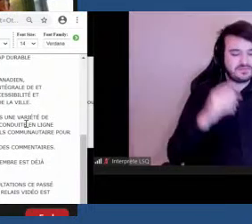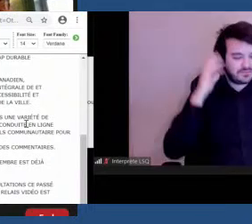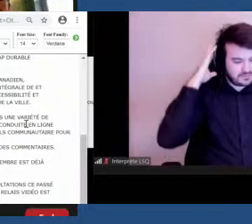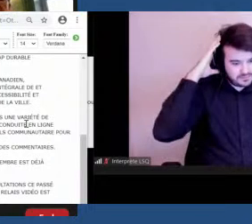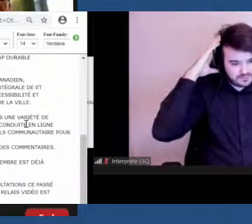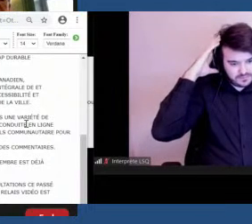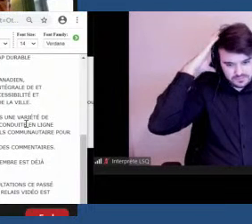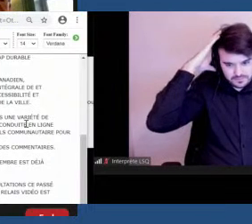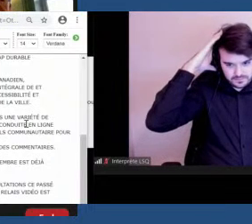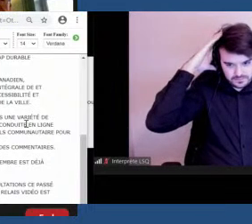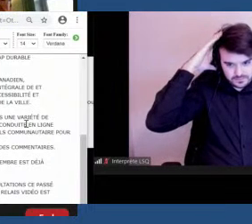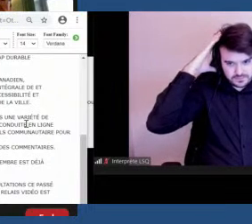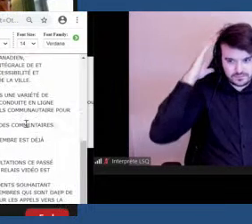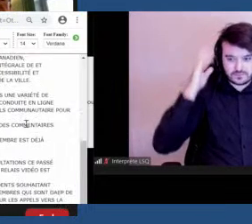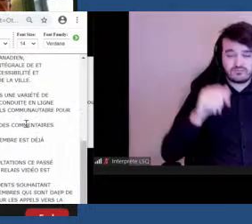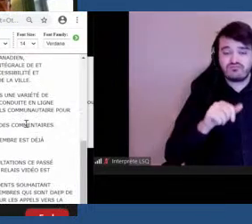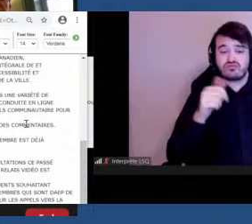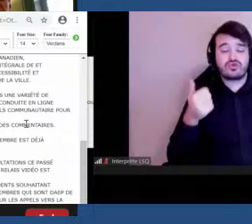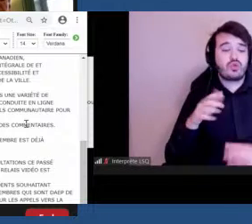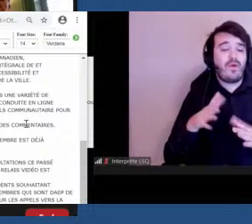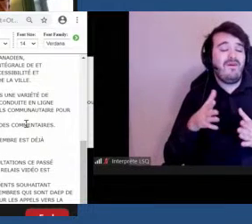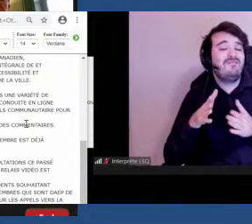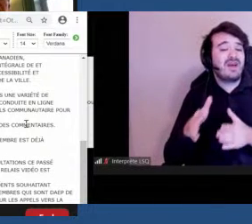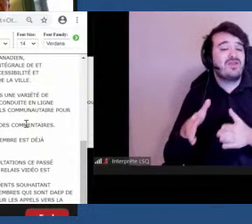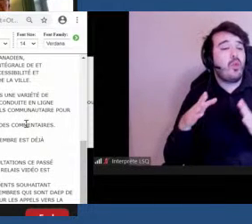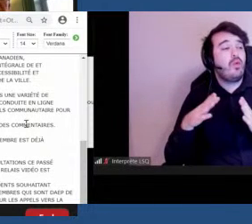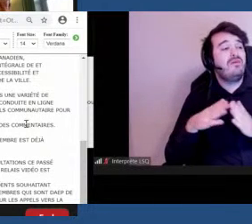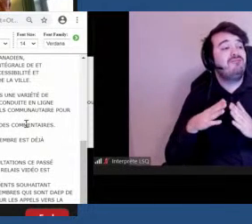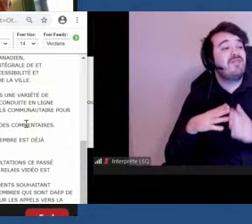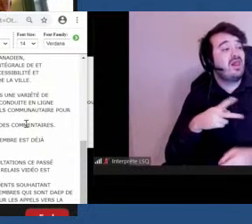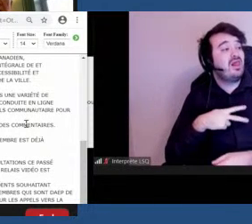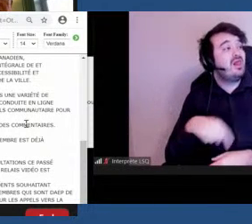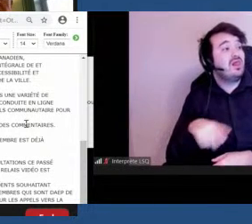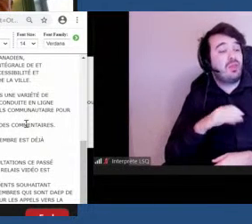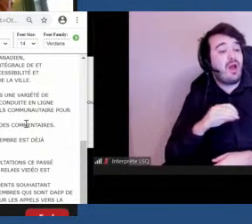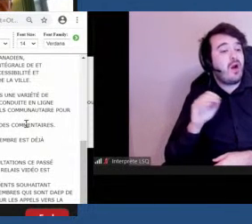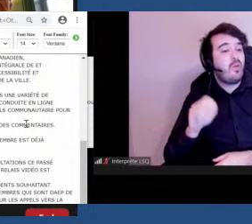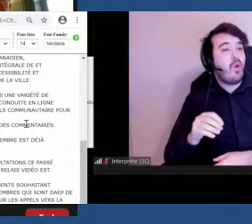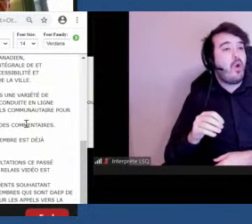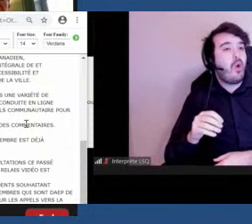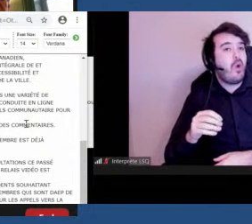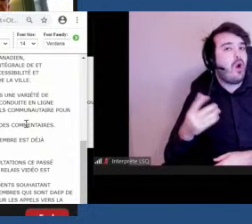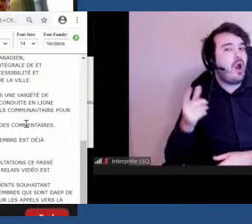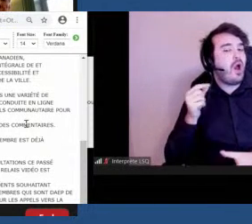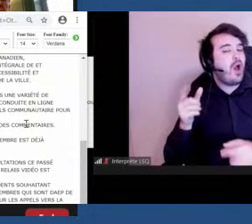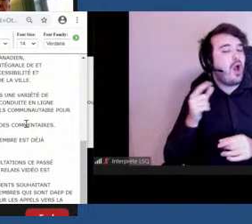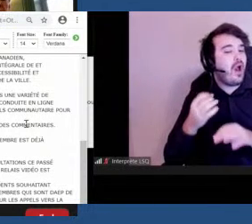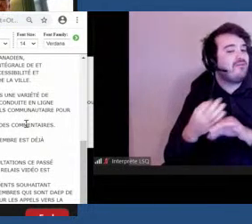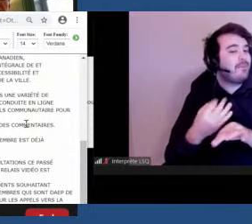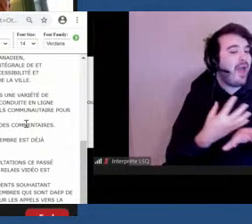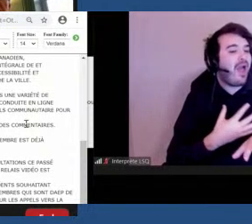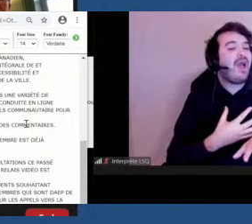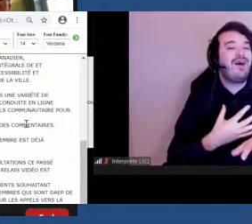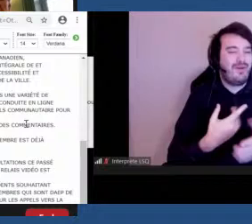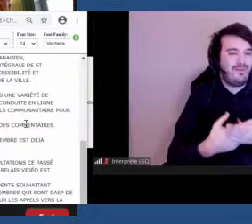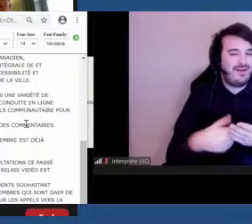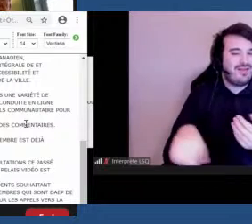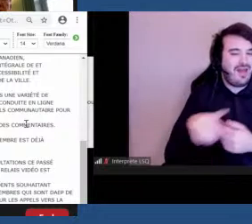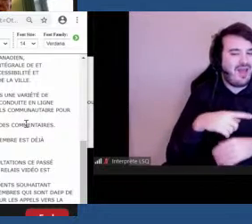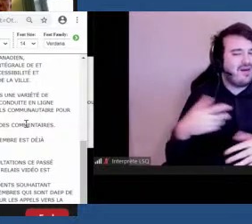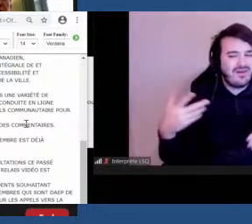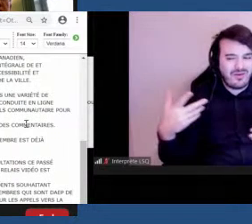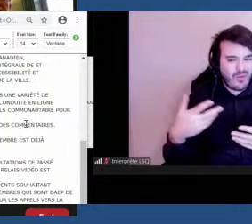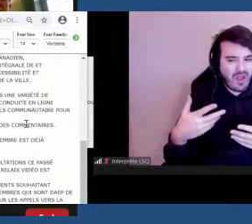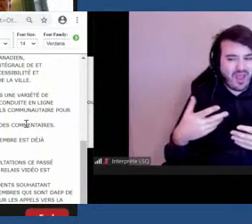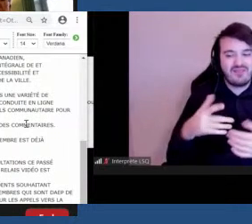Une autre façon que la ville reçoit du feedback et un retour continu, c'est